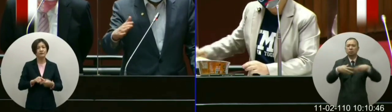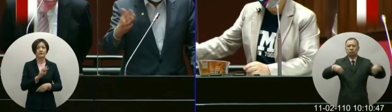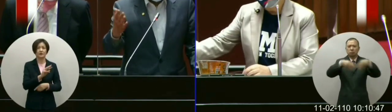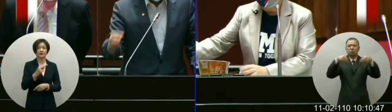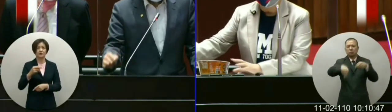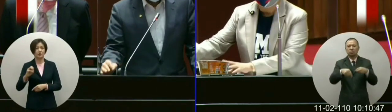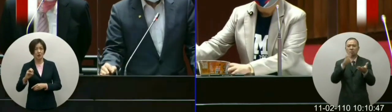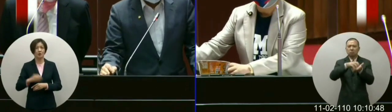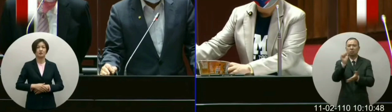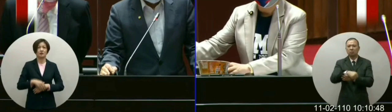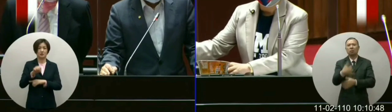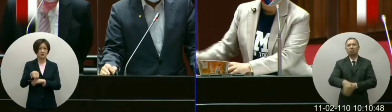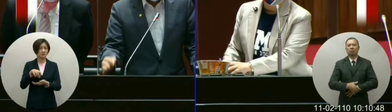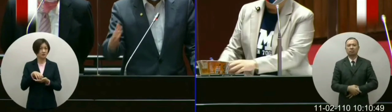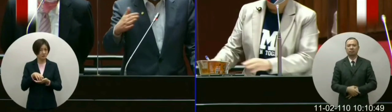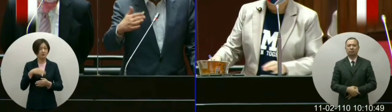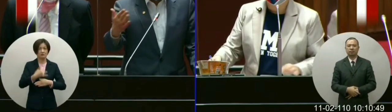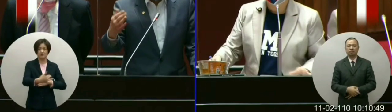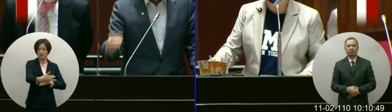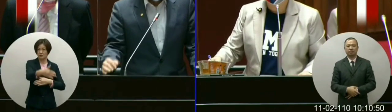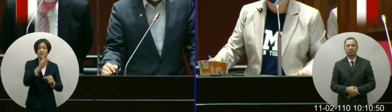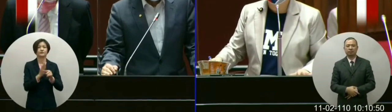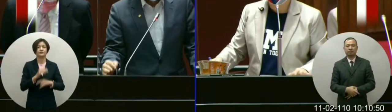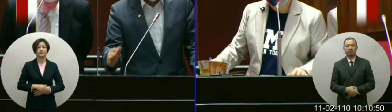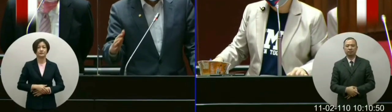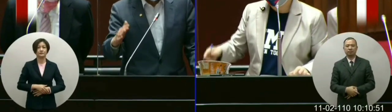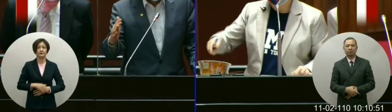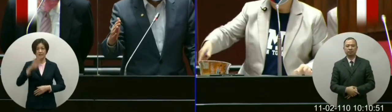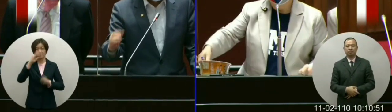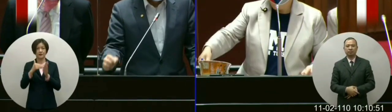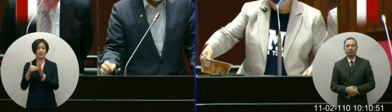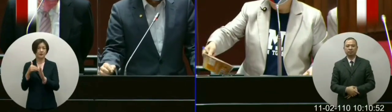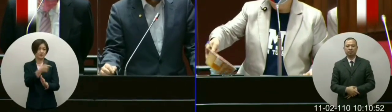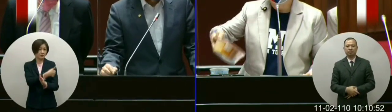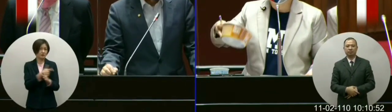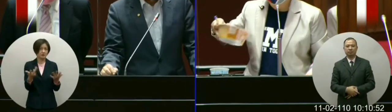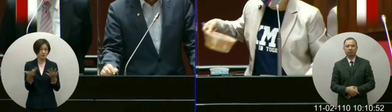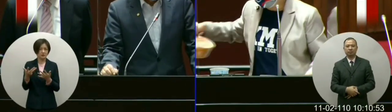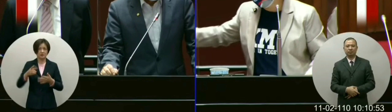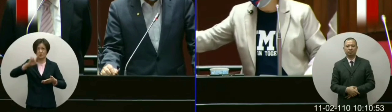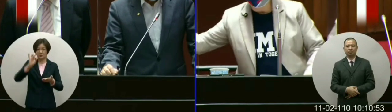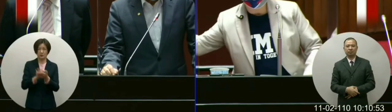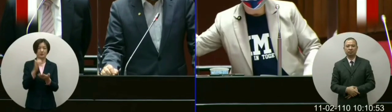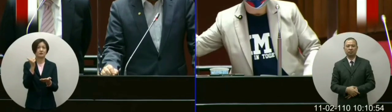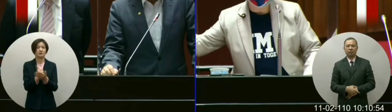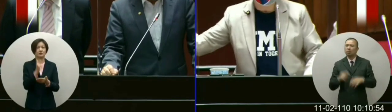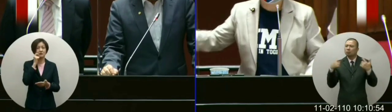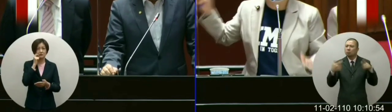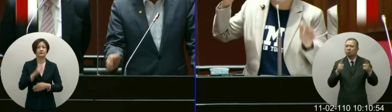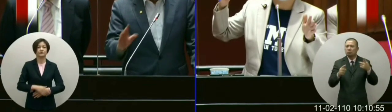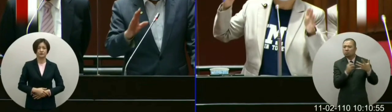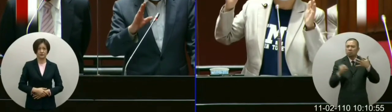认证也是逐步在进行这些疫苗这些不要一飞冲天一步一步来不是一飞冲天